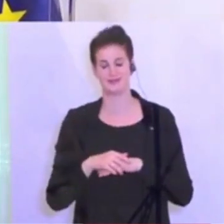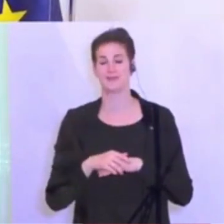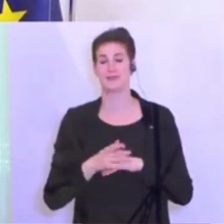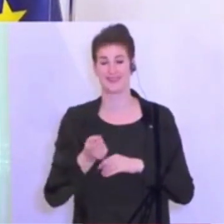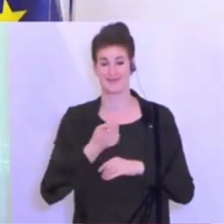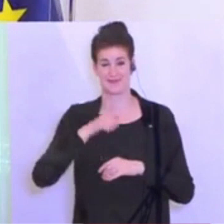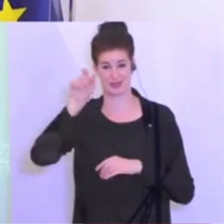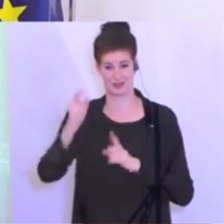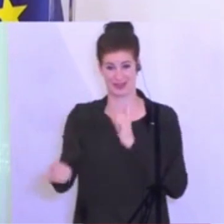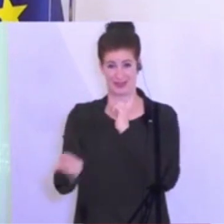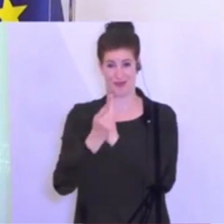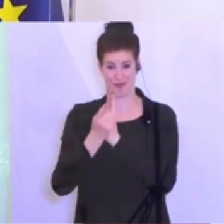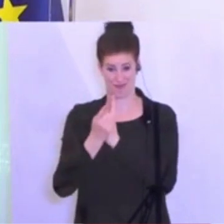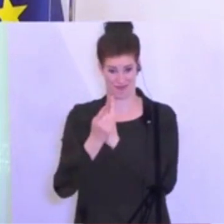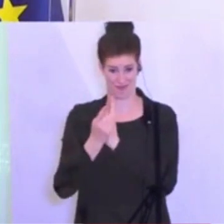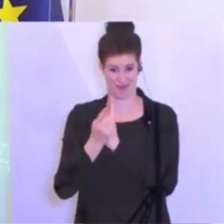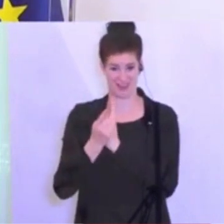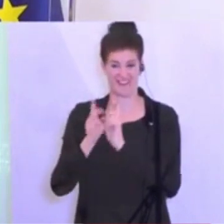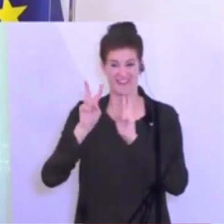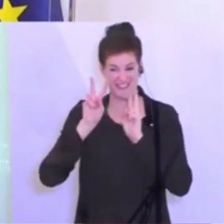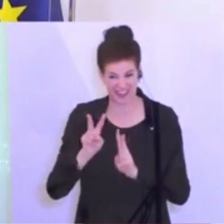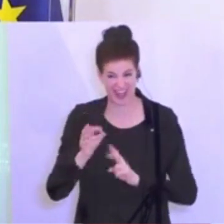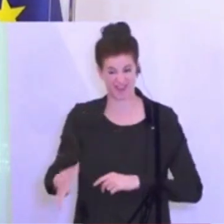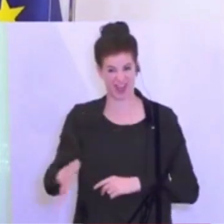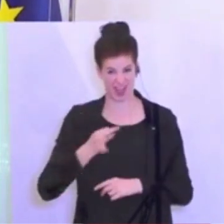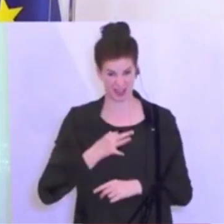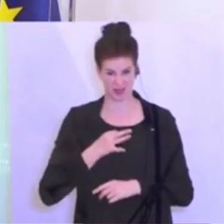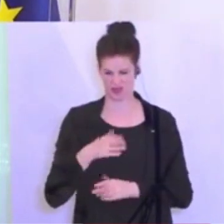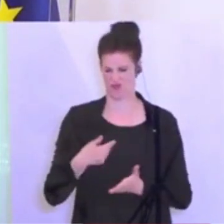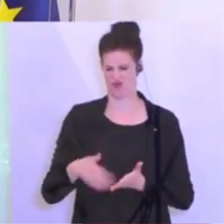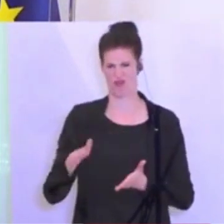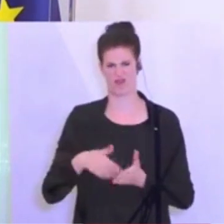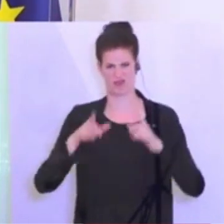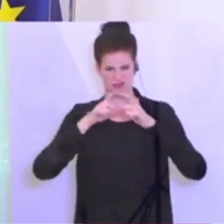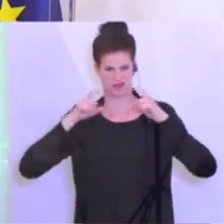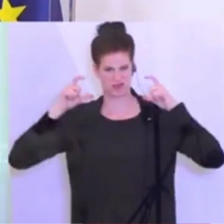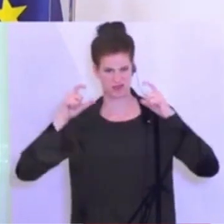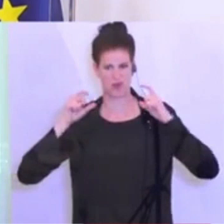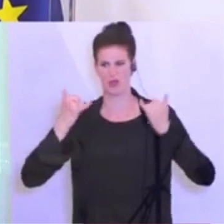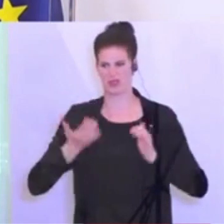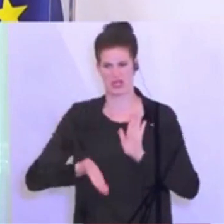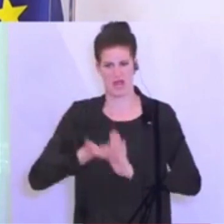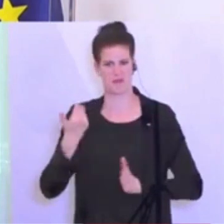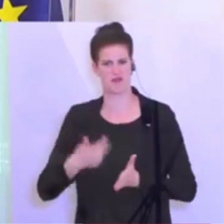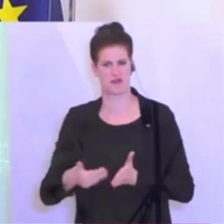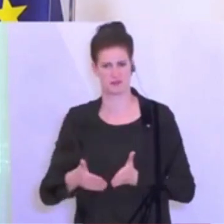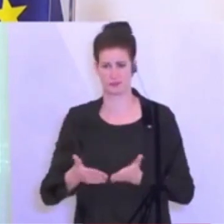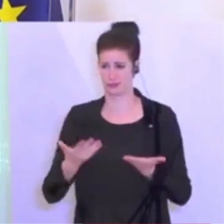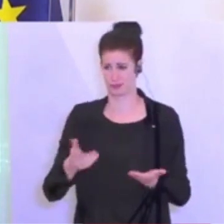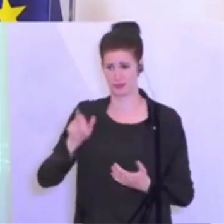Aber falls mich jemand ernsthaft fragen würde, warum jetzt eine Maßnahme gelockert wird